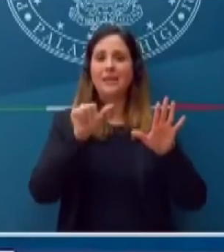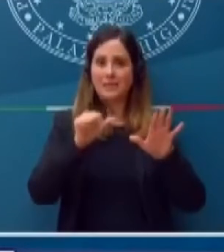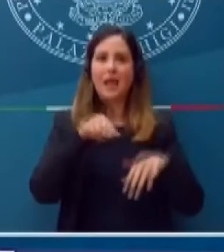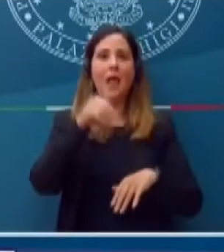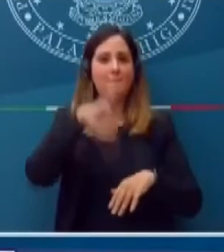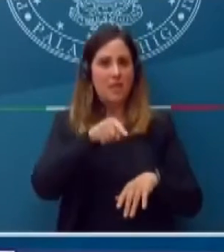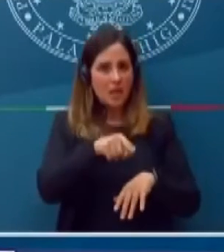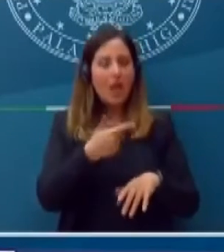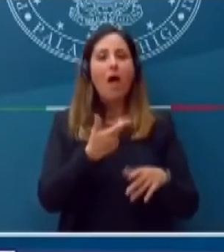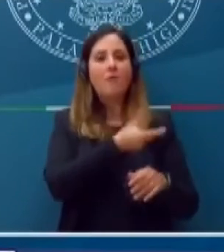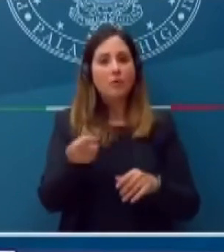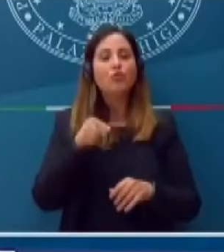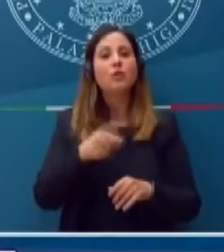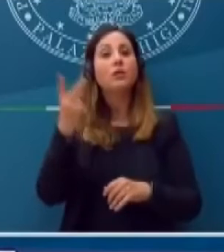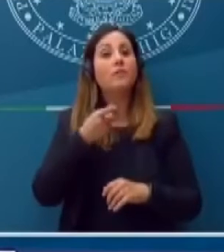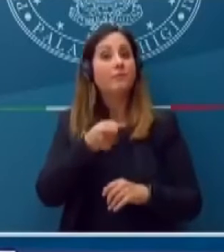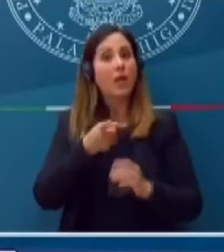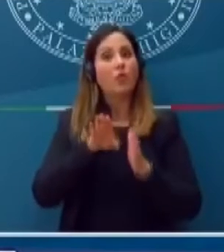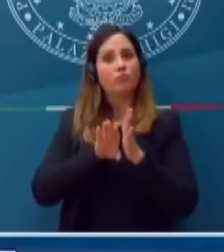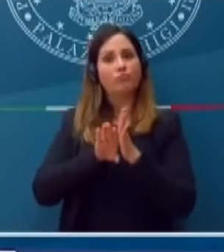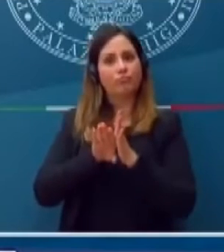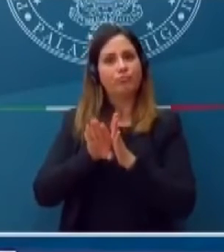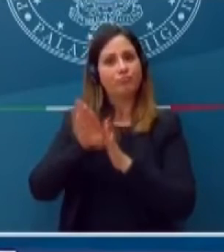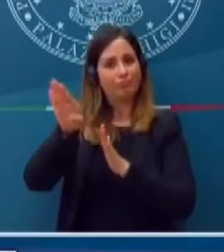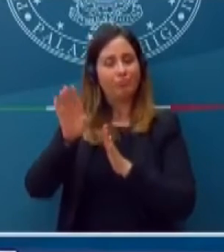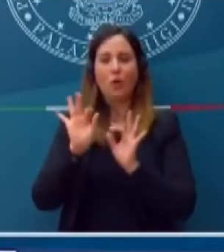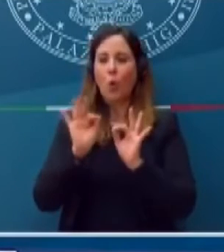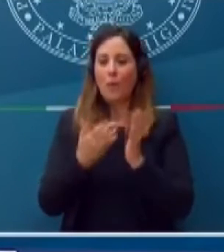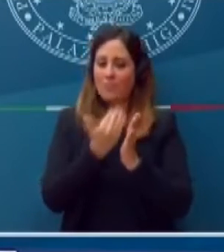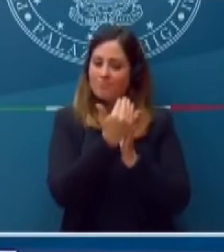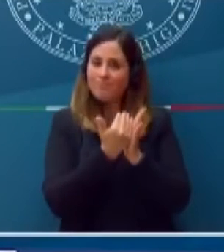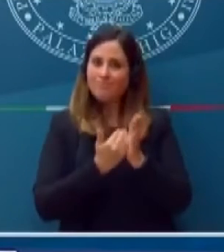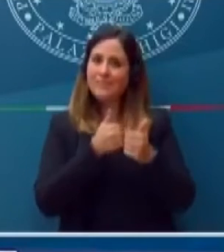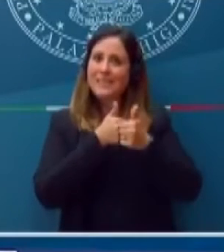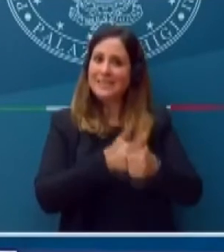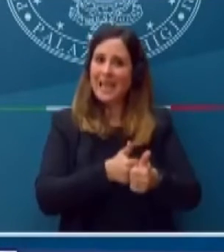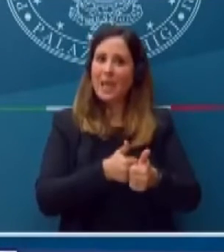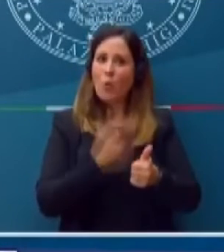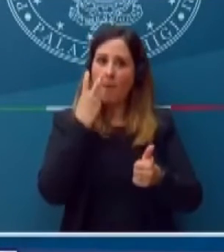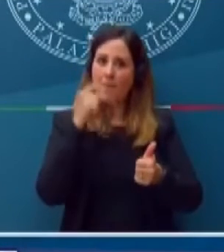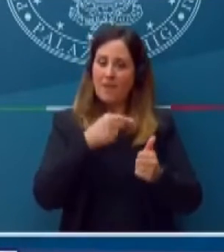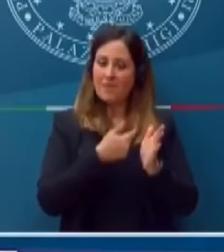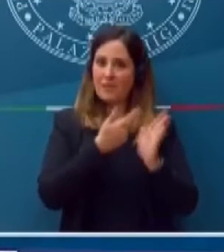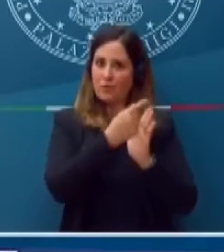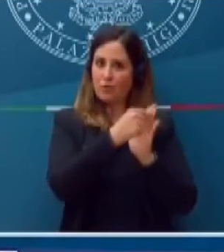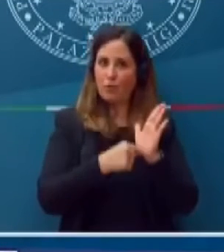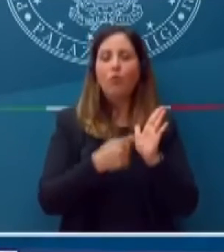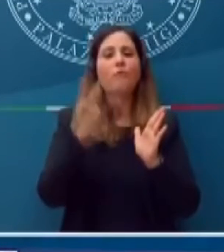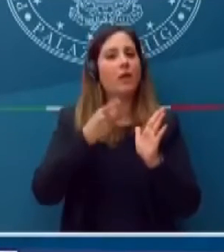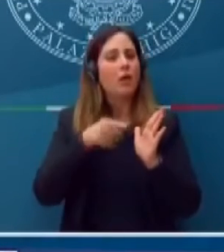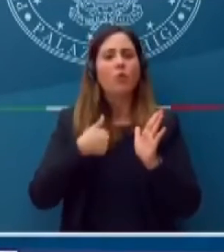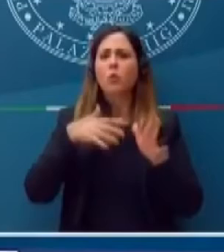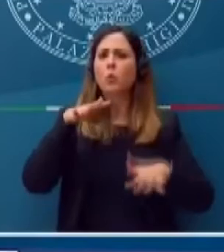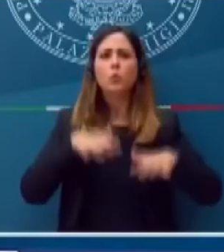il trend previsto dalla programmazione del vaccino. Quindi non ho dubbio sul fatto che gli obiettivi